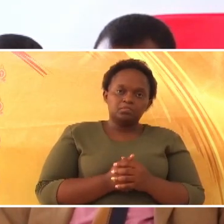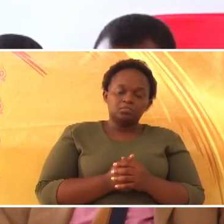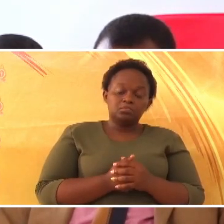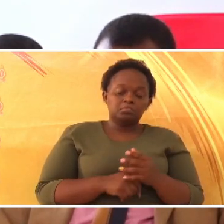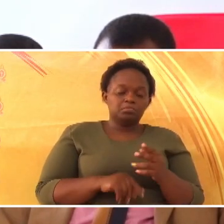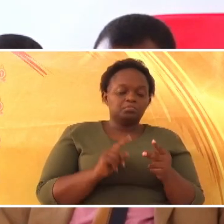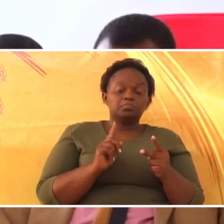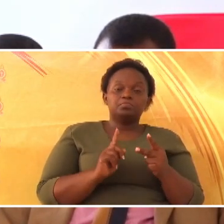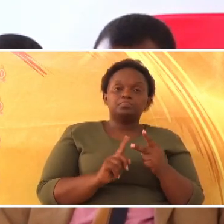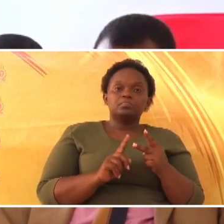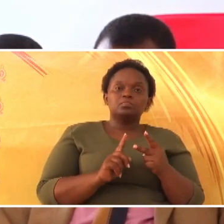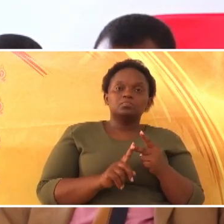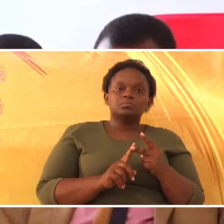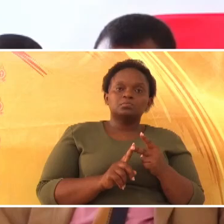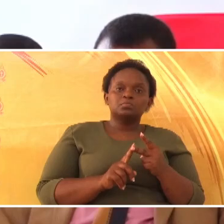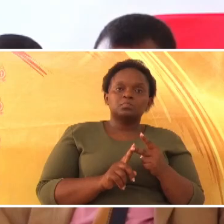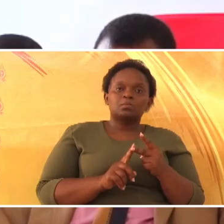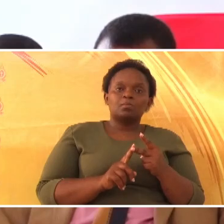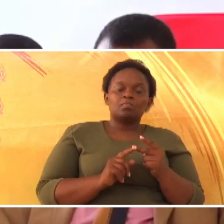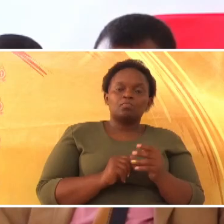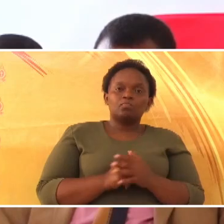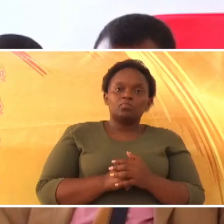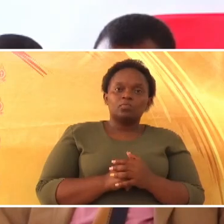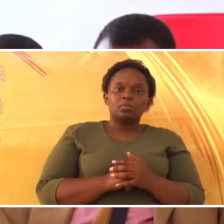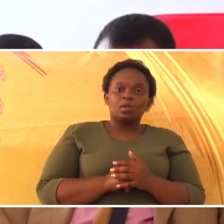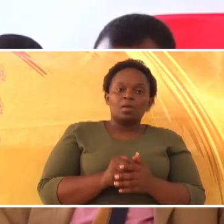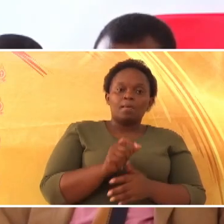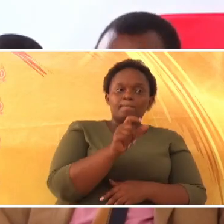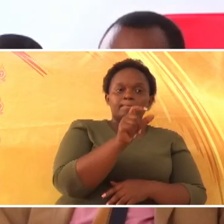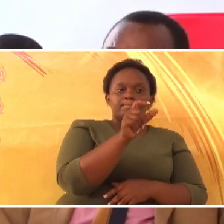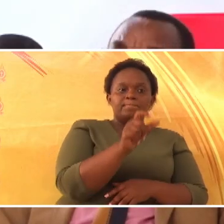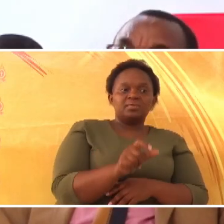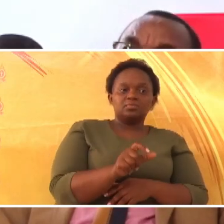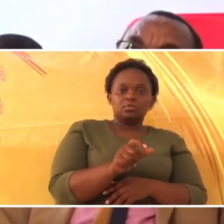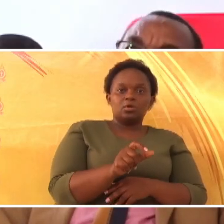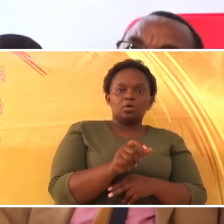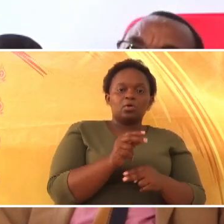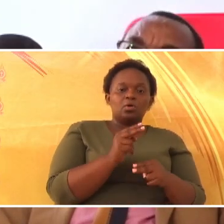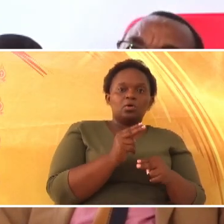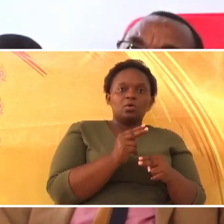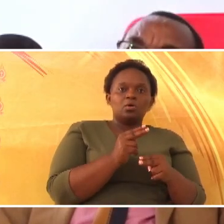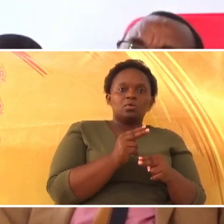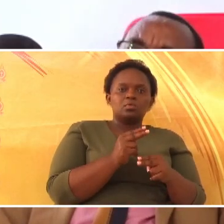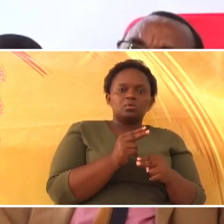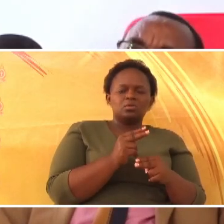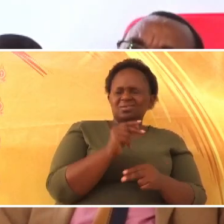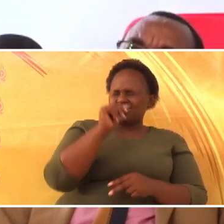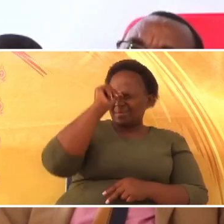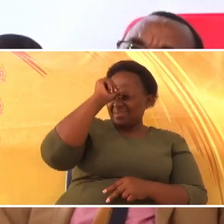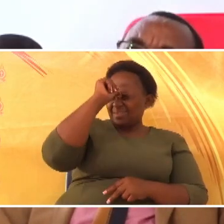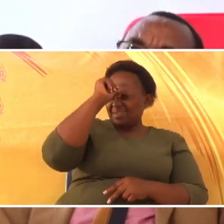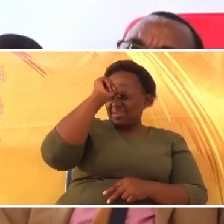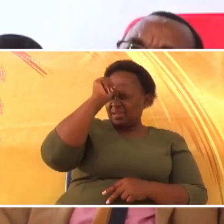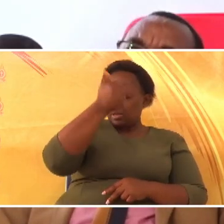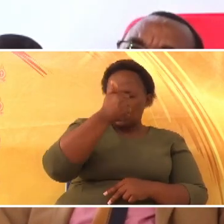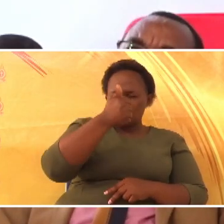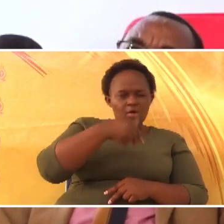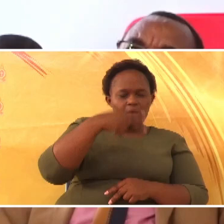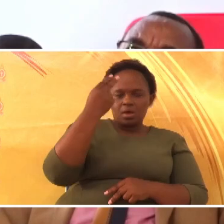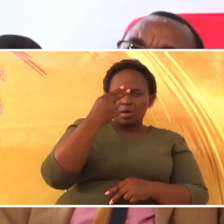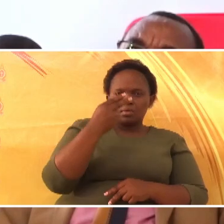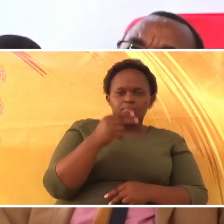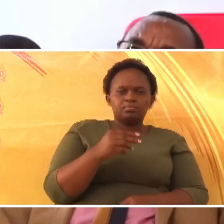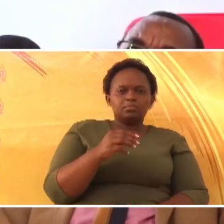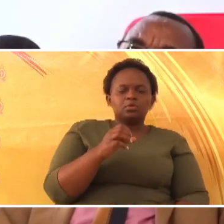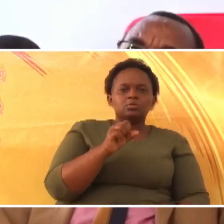Wapili, ni yule mtu wa maa ya alikuwa naitwa the wisest man in the world, amba ya alikuwa naitwa Solomon.